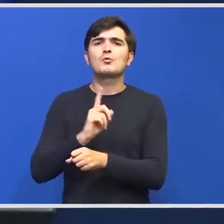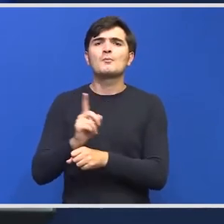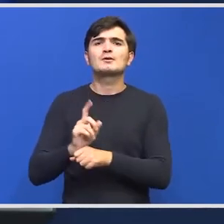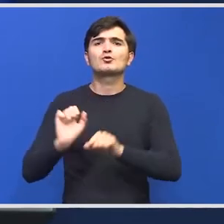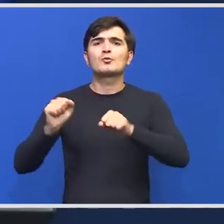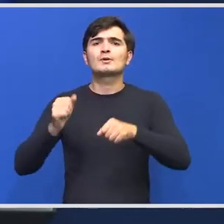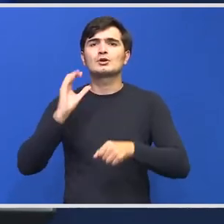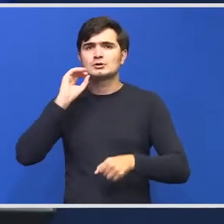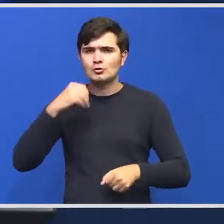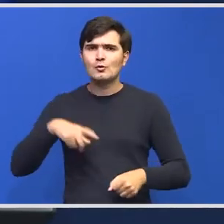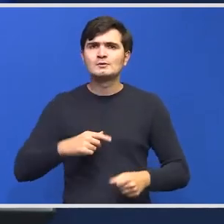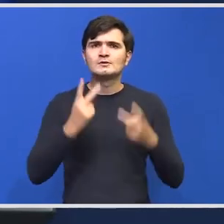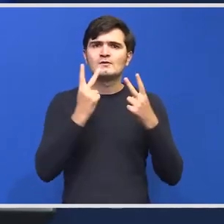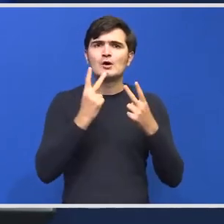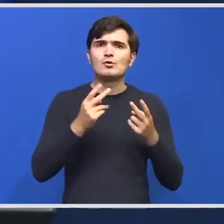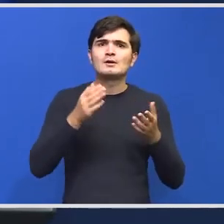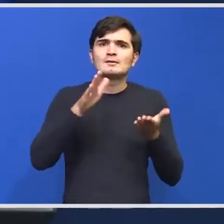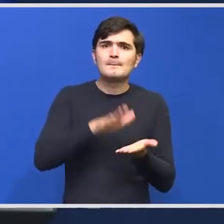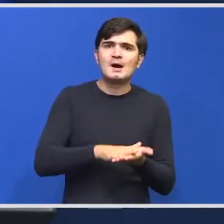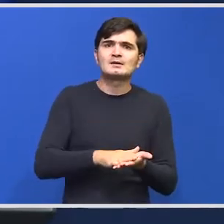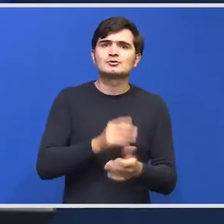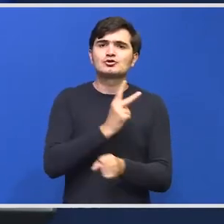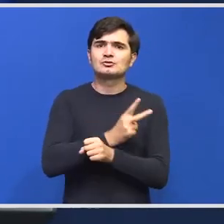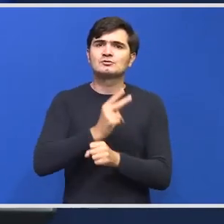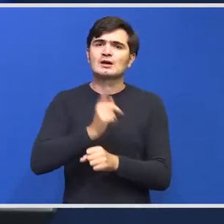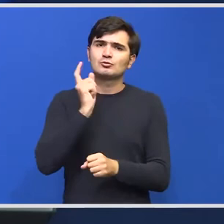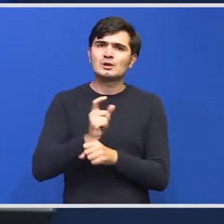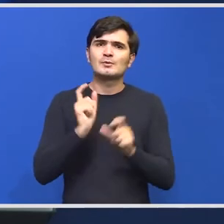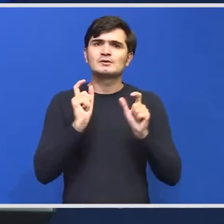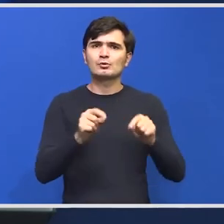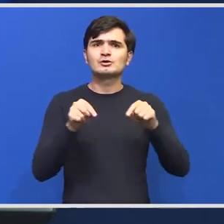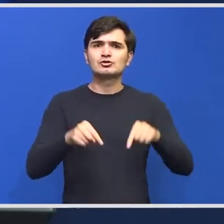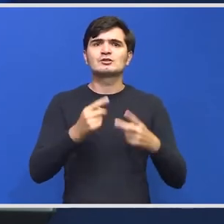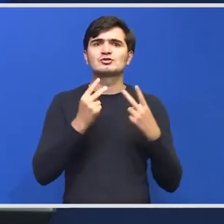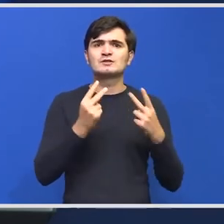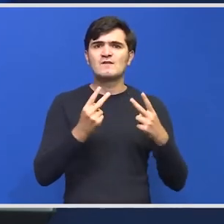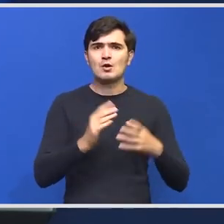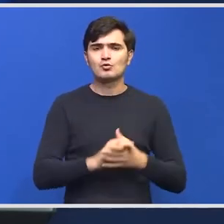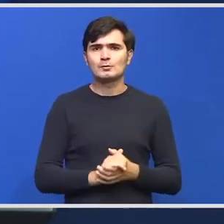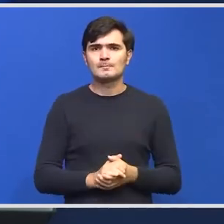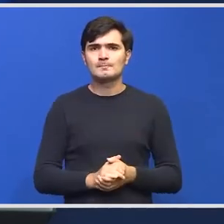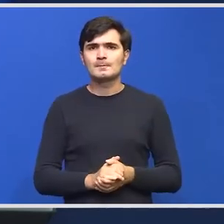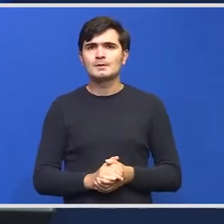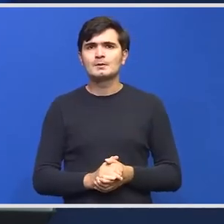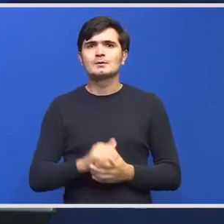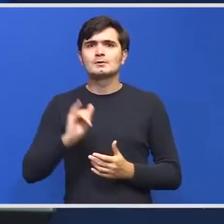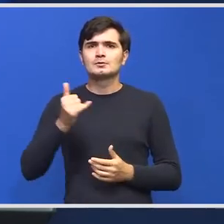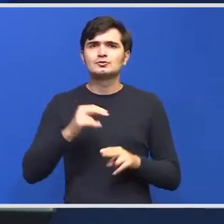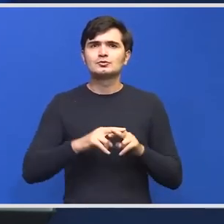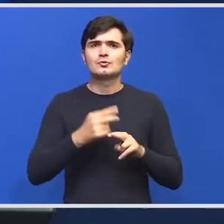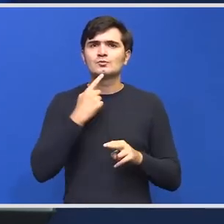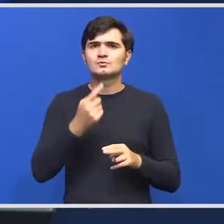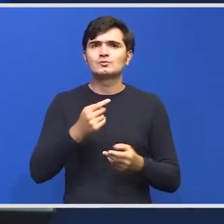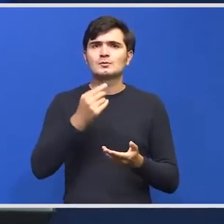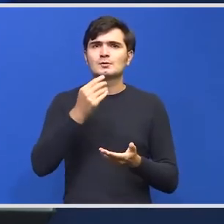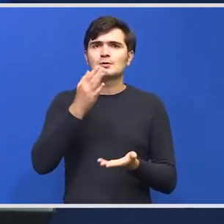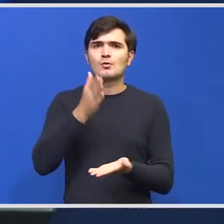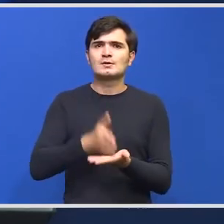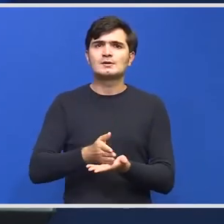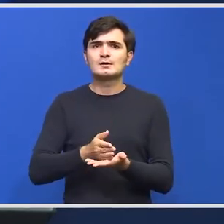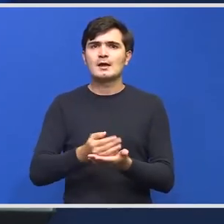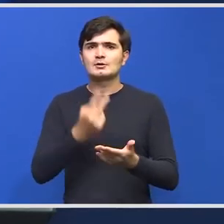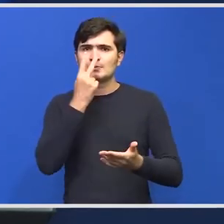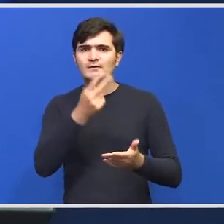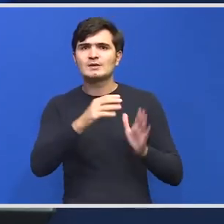care sunt protejate și trebuie protejate de stat, de instituțiile statului, conform inclusiv prevederilor constituționale.